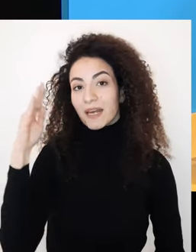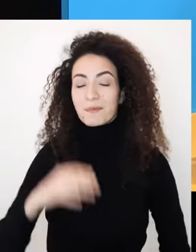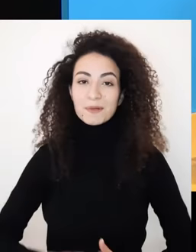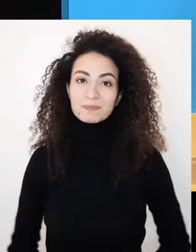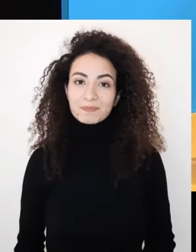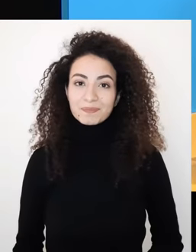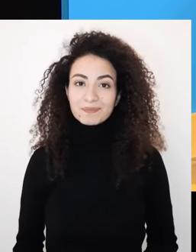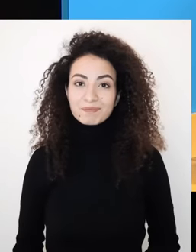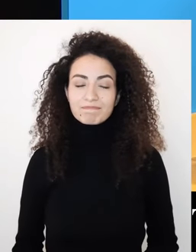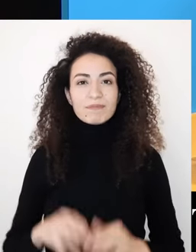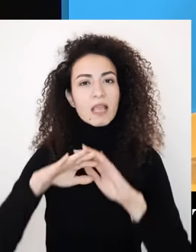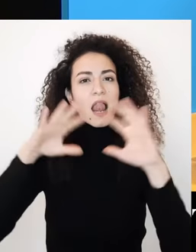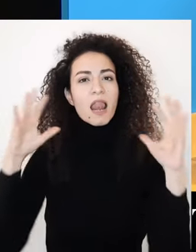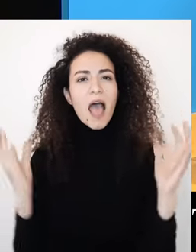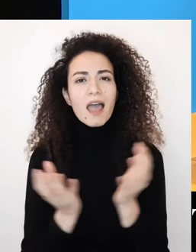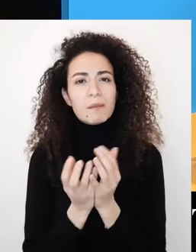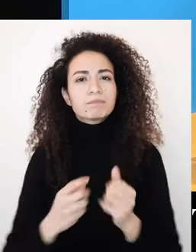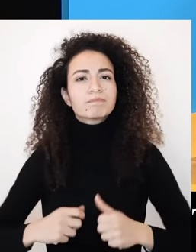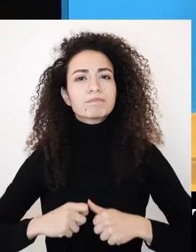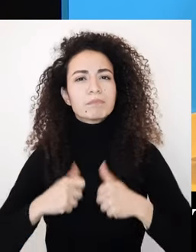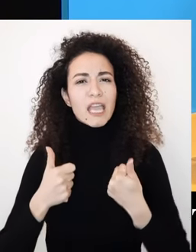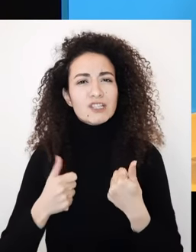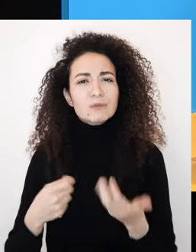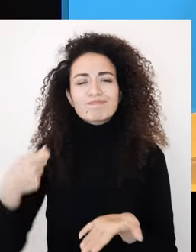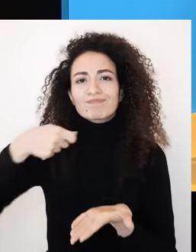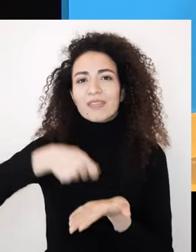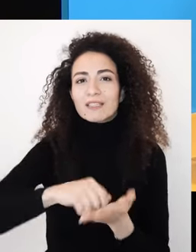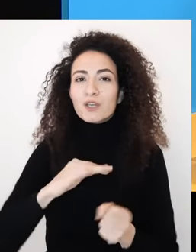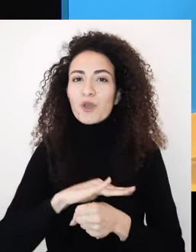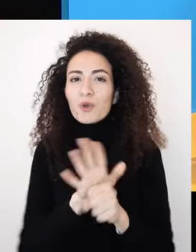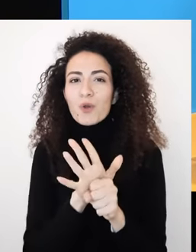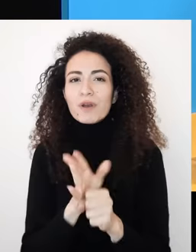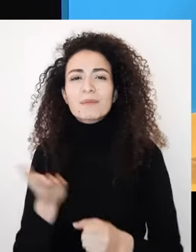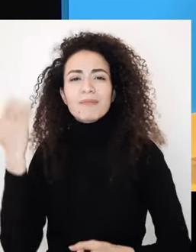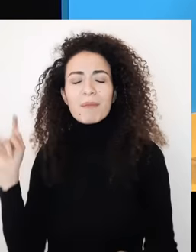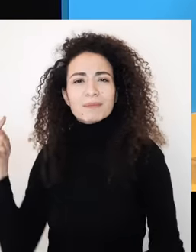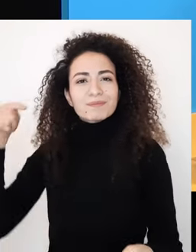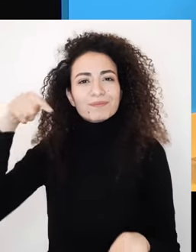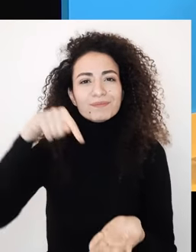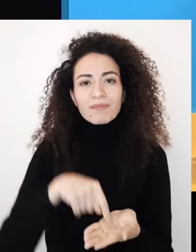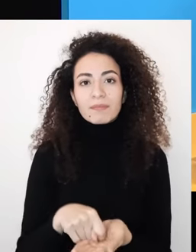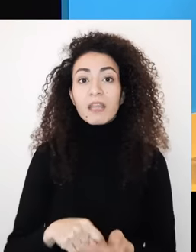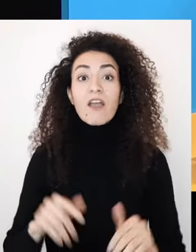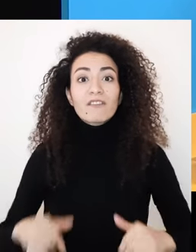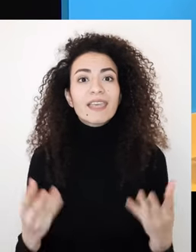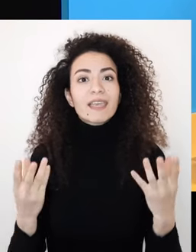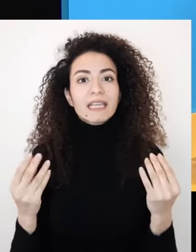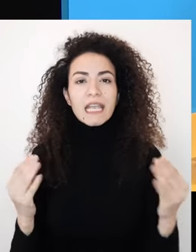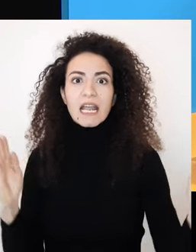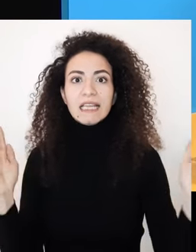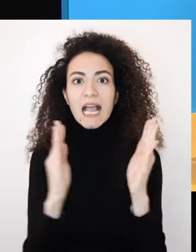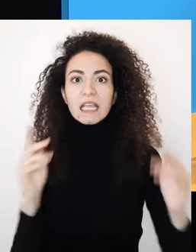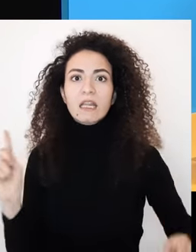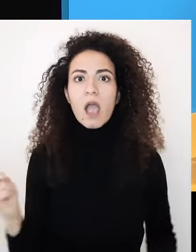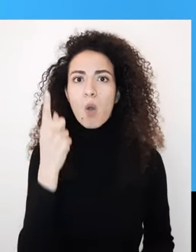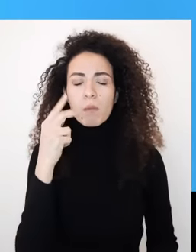مرحبا العالم بعضه عم بعيش ترددات موجات جائحة الكوفيد-19 واللي تضمن التحديات الكبيرة ما